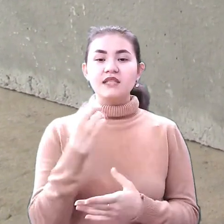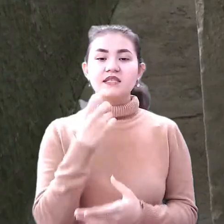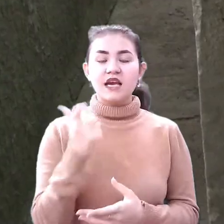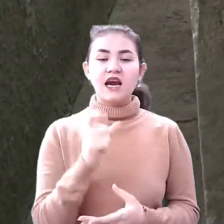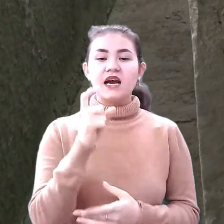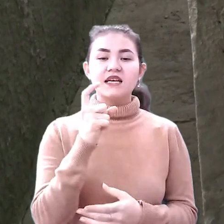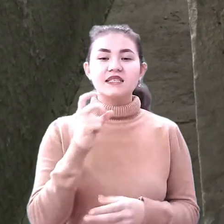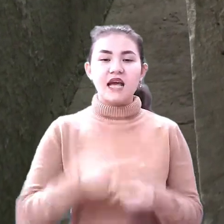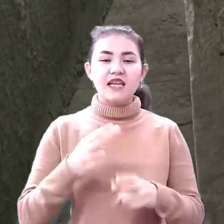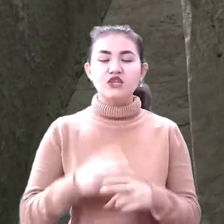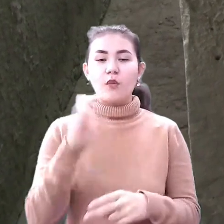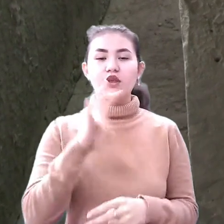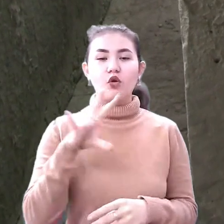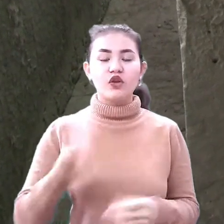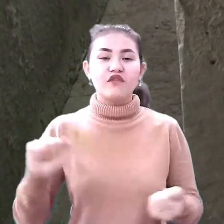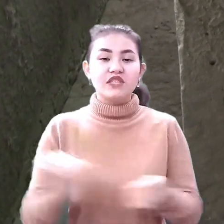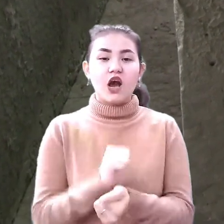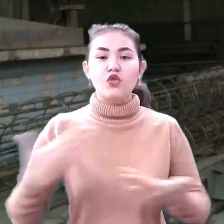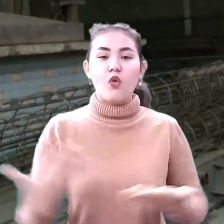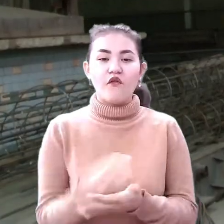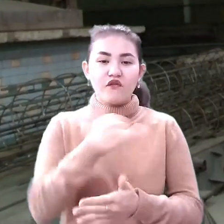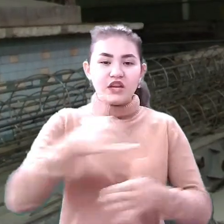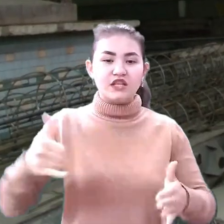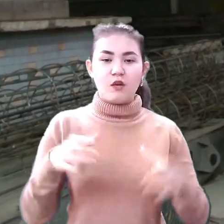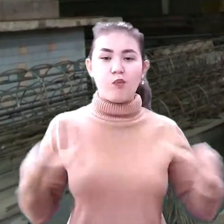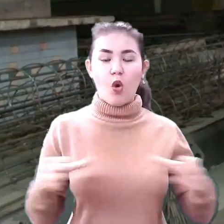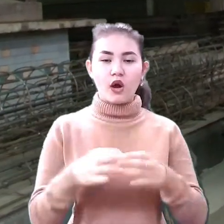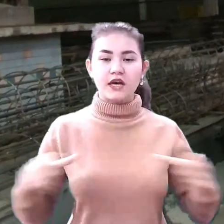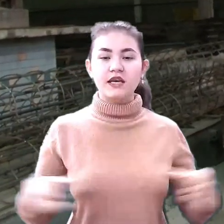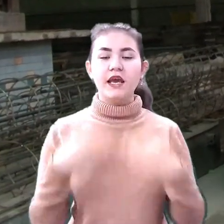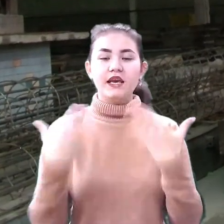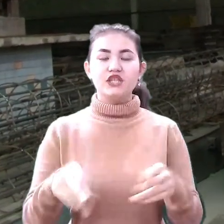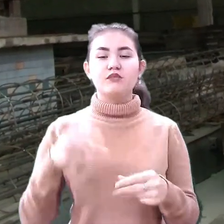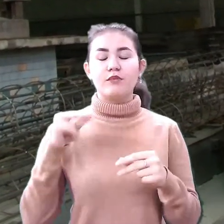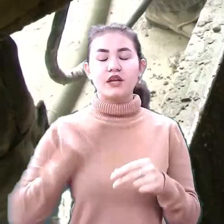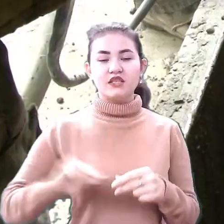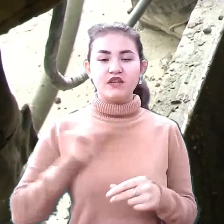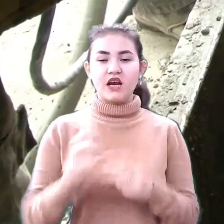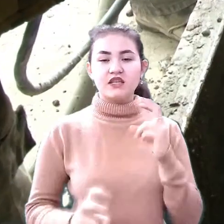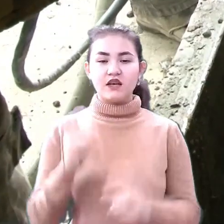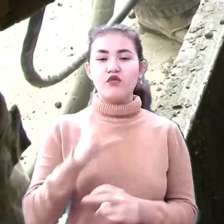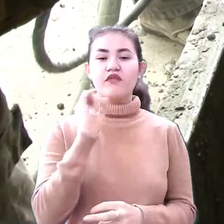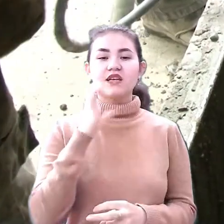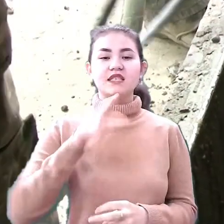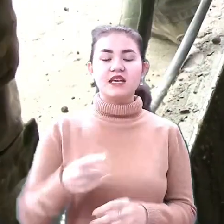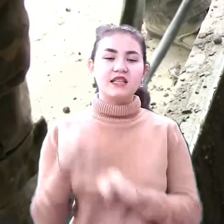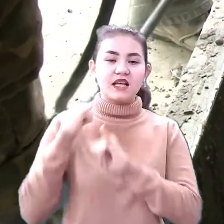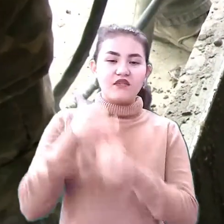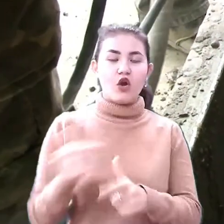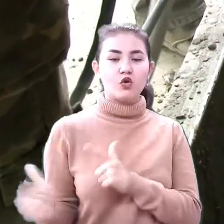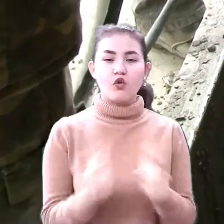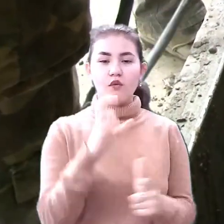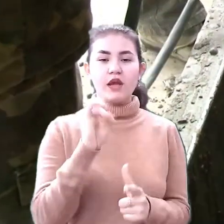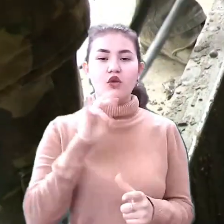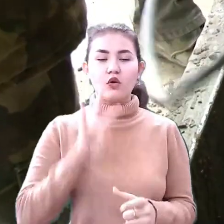конструкцій нині висихають тільки на вилеті блоки. Разом з іншими працівниками заводу Василь Запаренко наливає готову бетонну